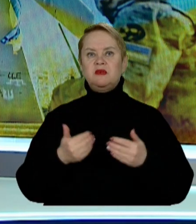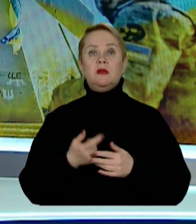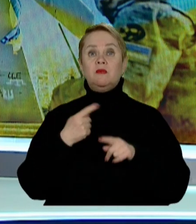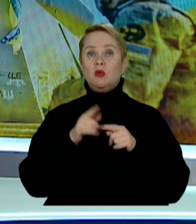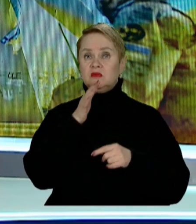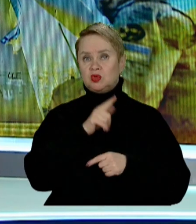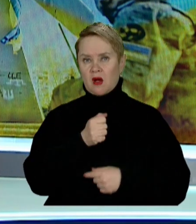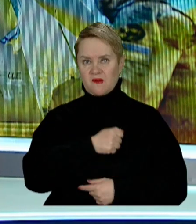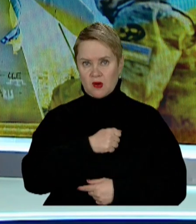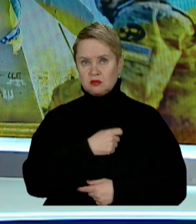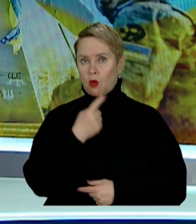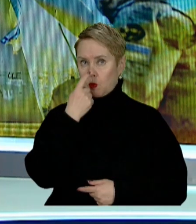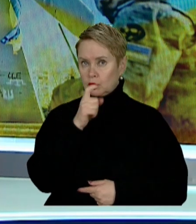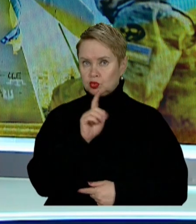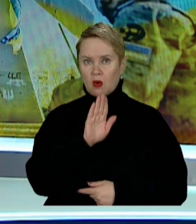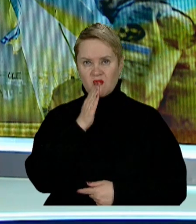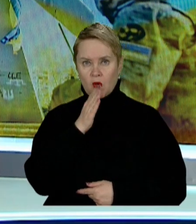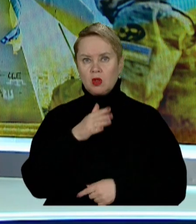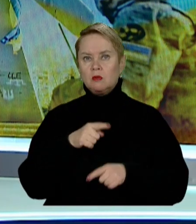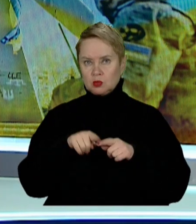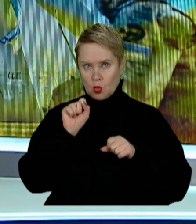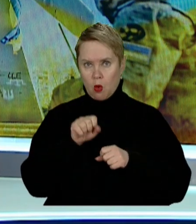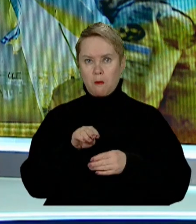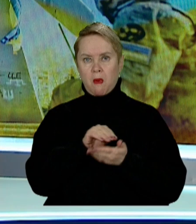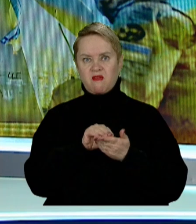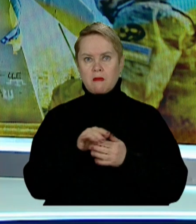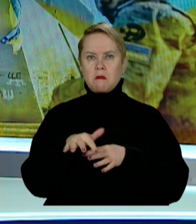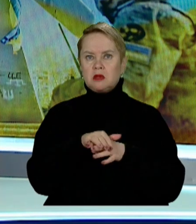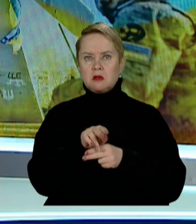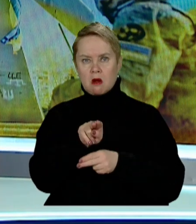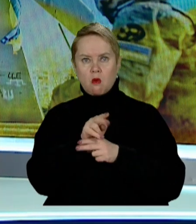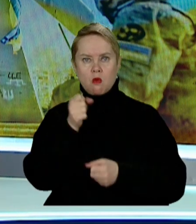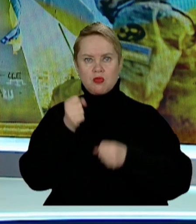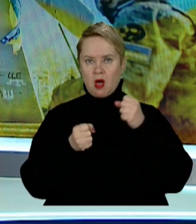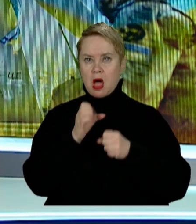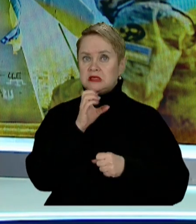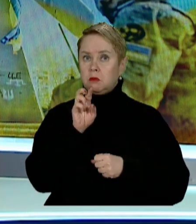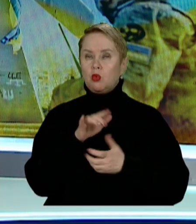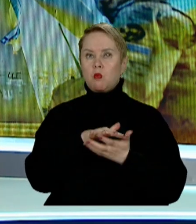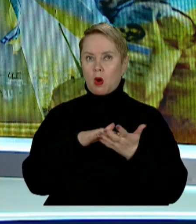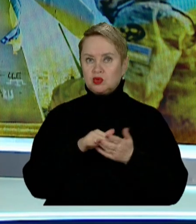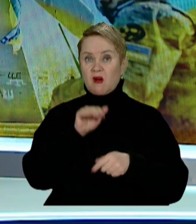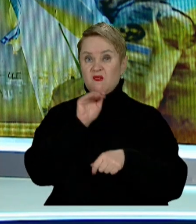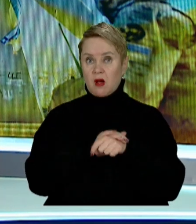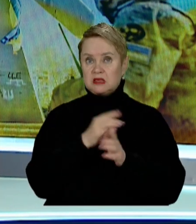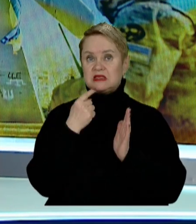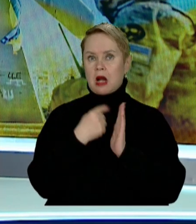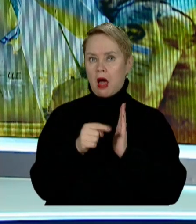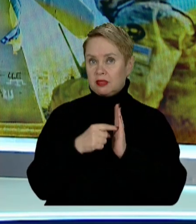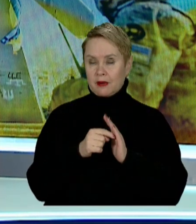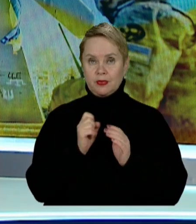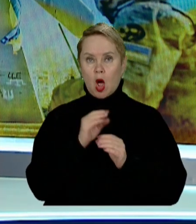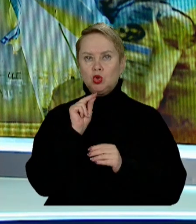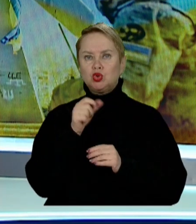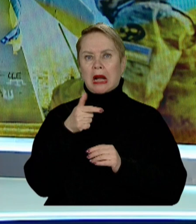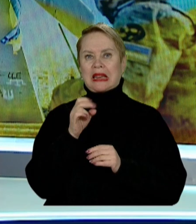Тим часом військові попереджають, що ворог невдовзі може повторити масований ракетний удар. В СБУ ж продовжують викривати зрадників. На